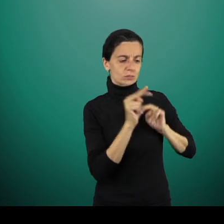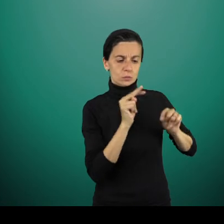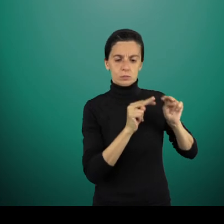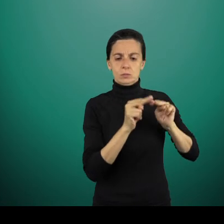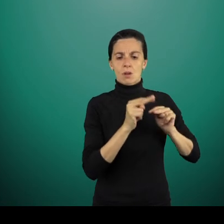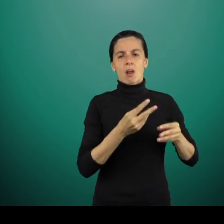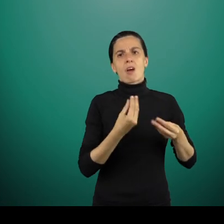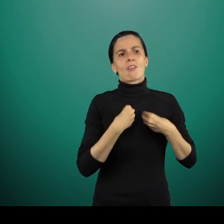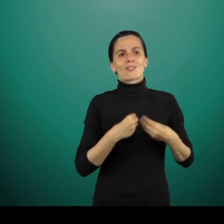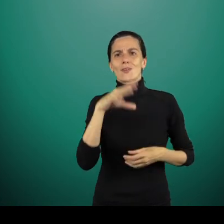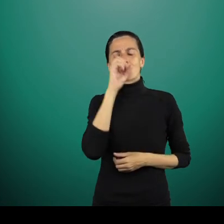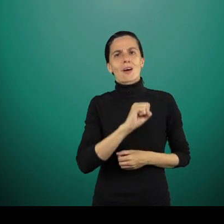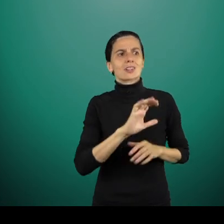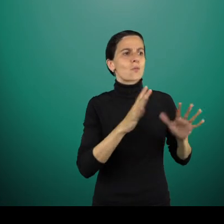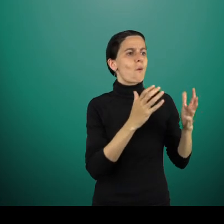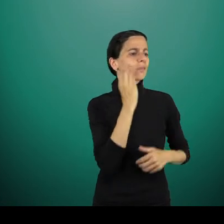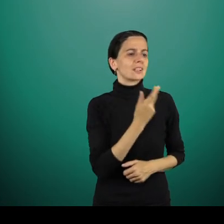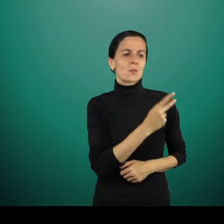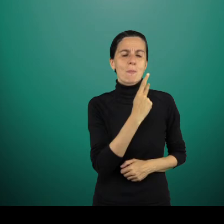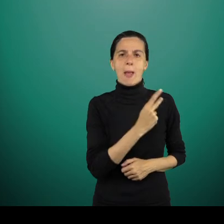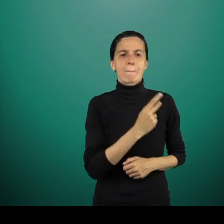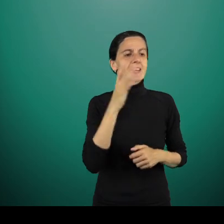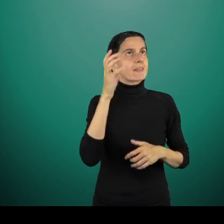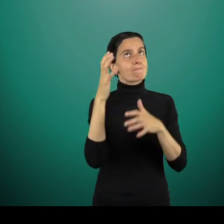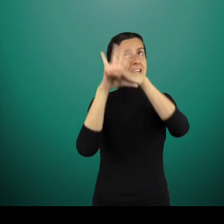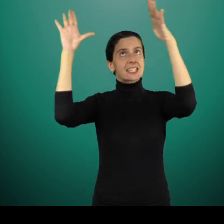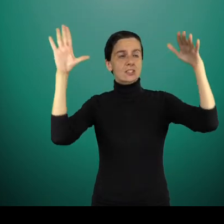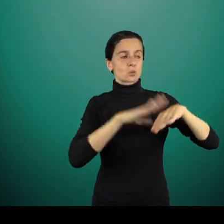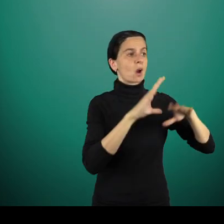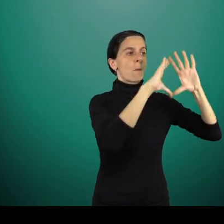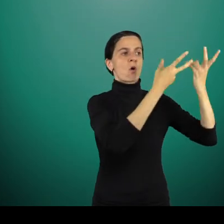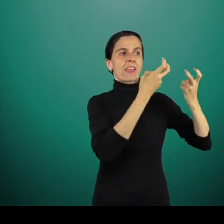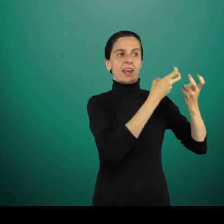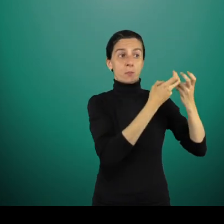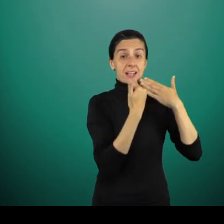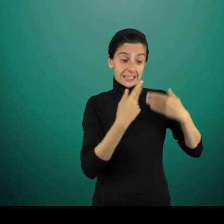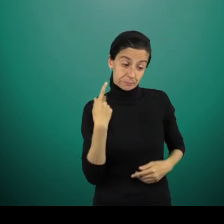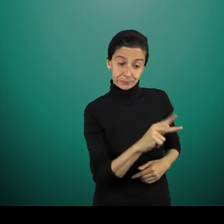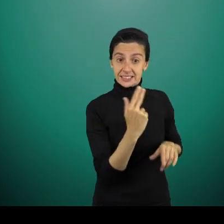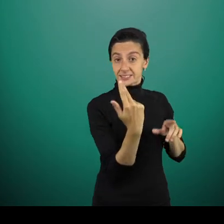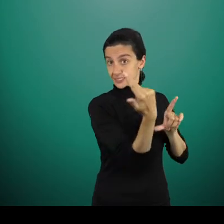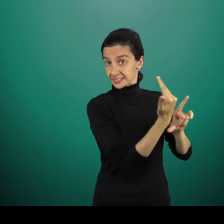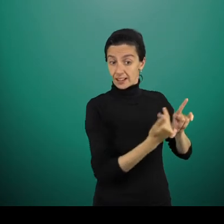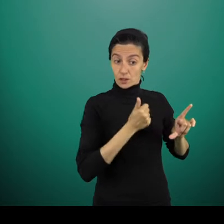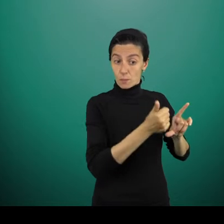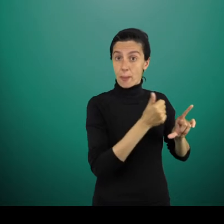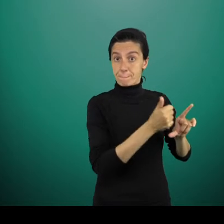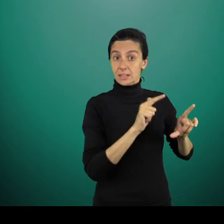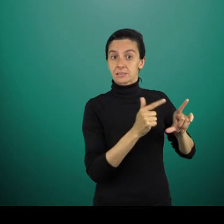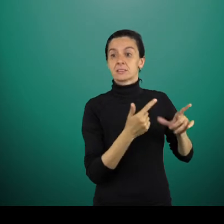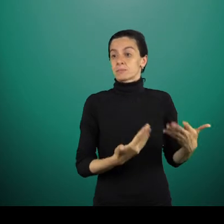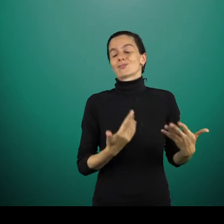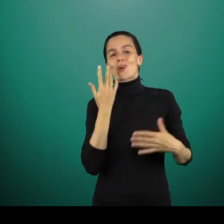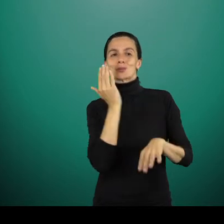nous aid à voir comment imaginer MUDANION par ses dessins, les